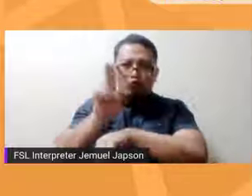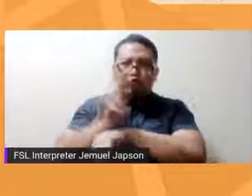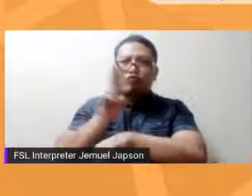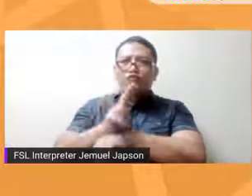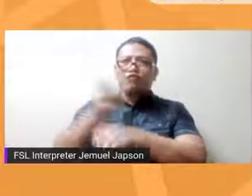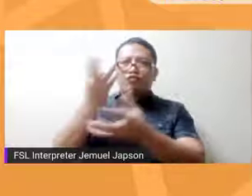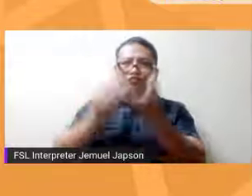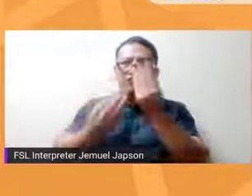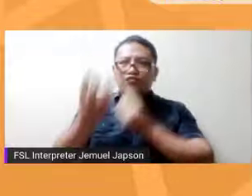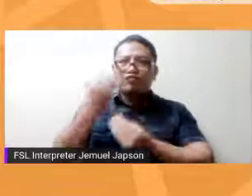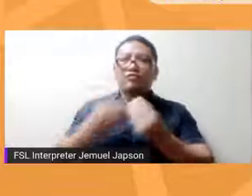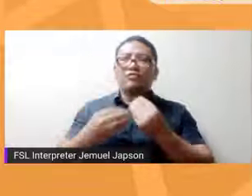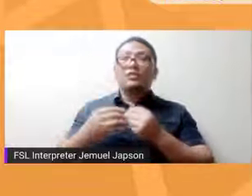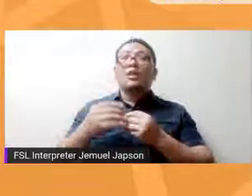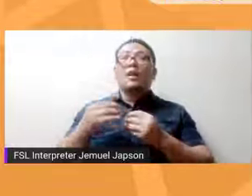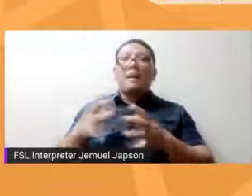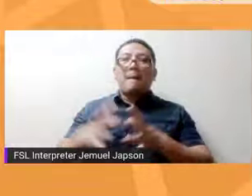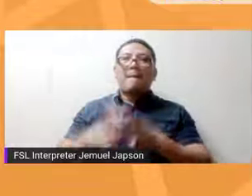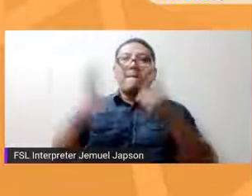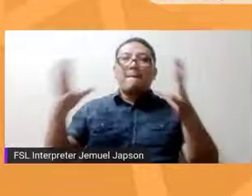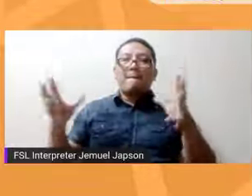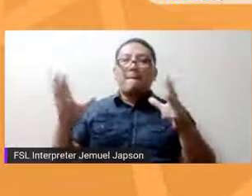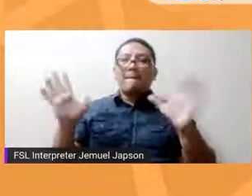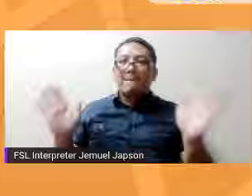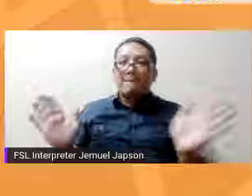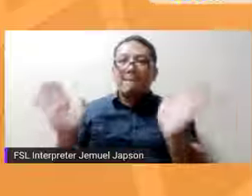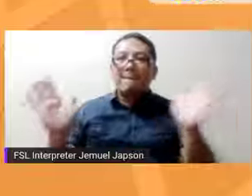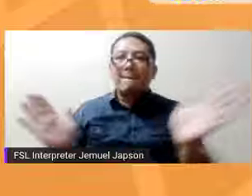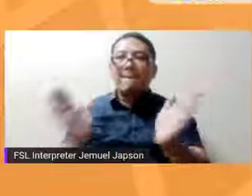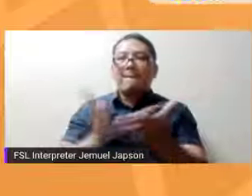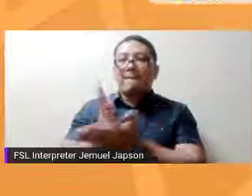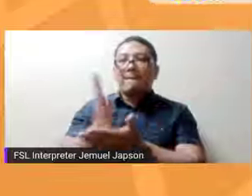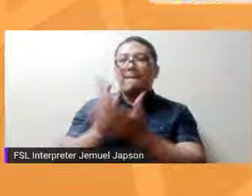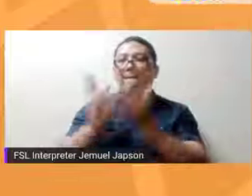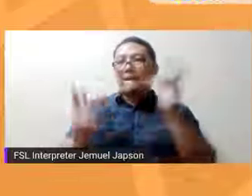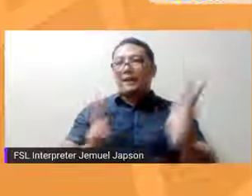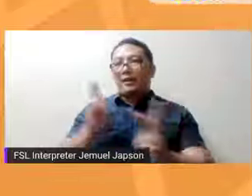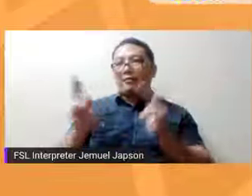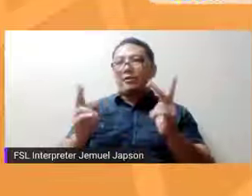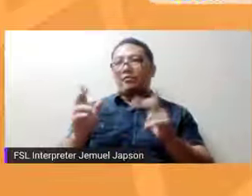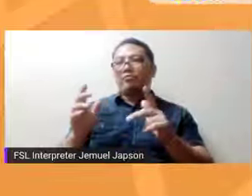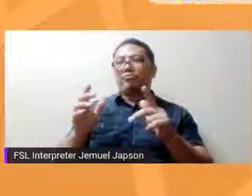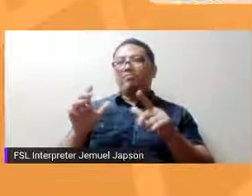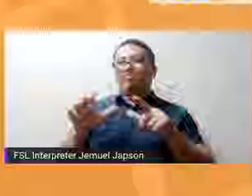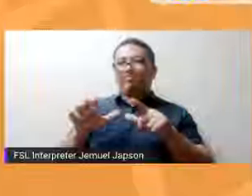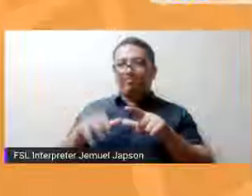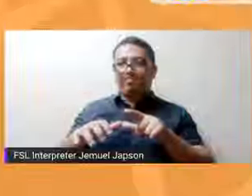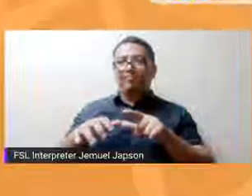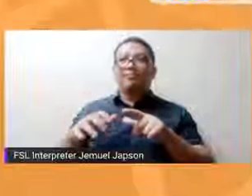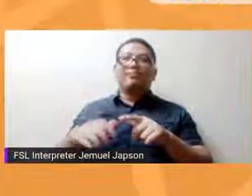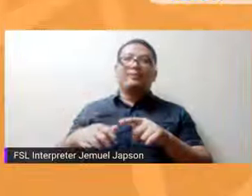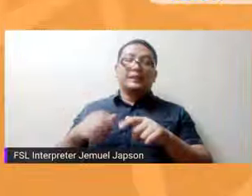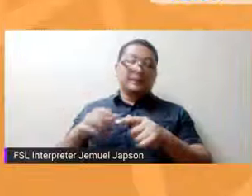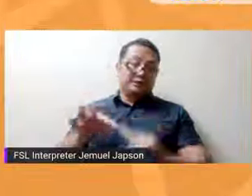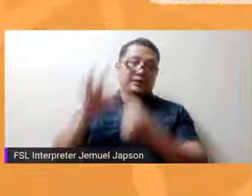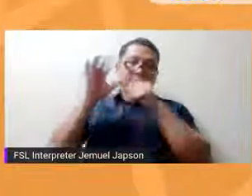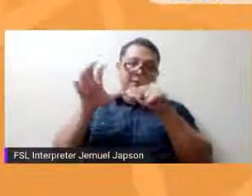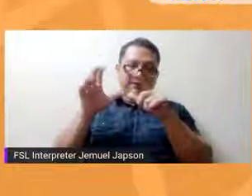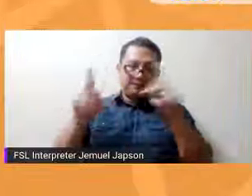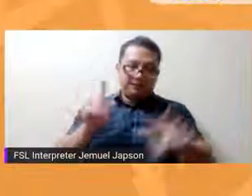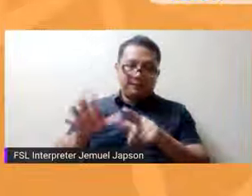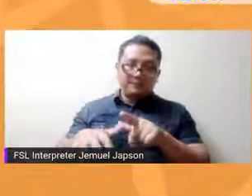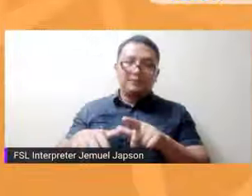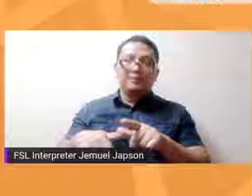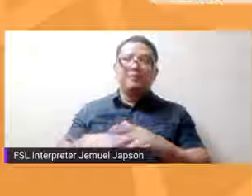para mas lalong maisulong ang karapatan ng bawat Pilipino, lalo na po ng ating mga persons with disabilities. Muli,